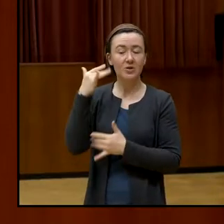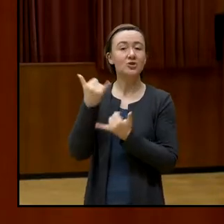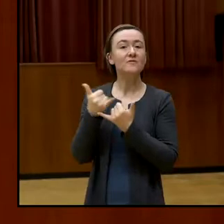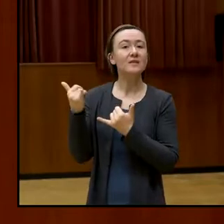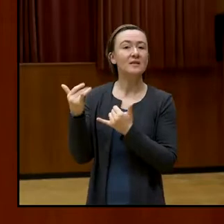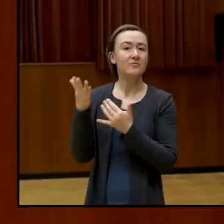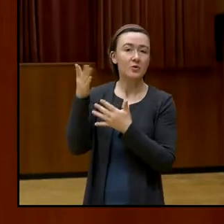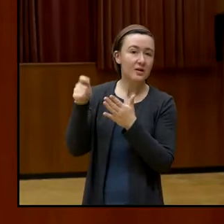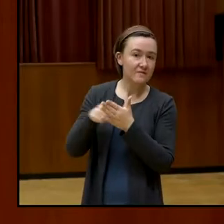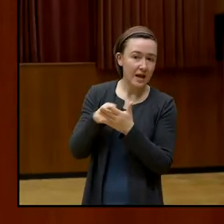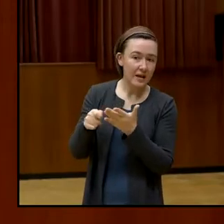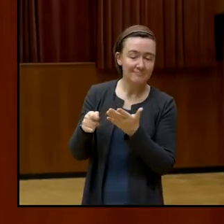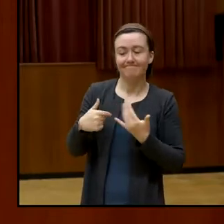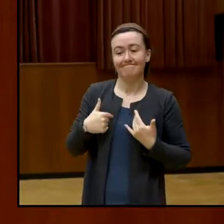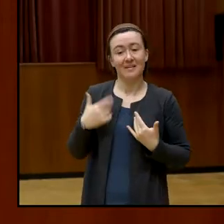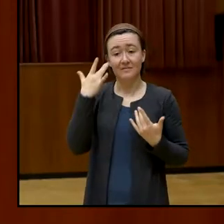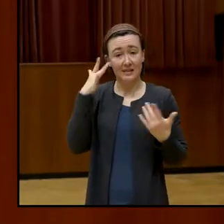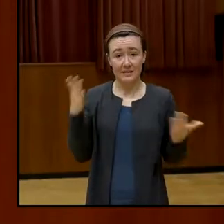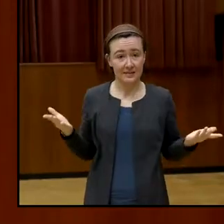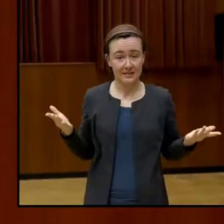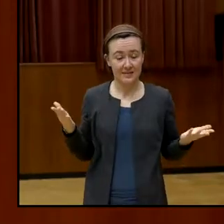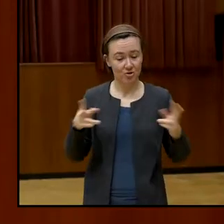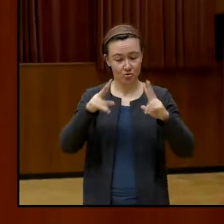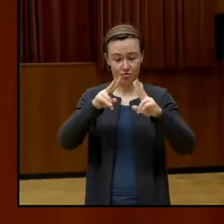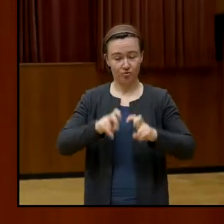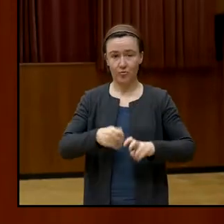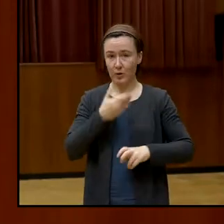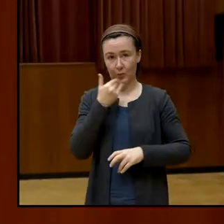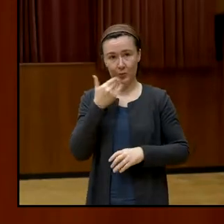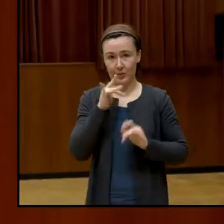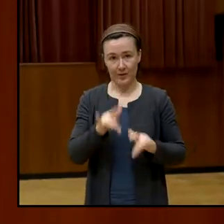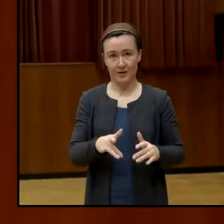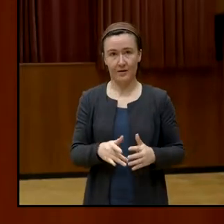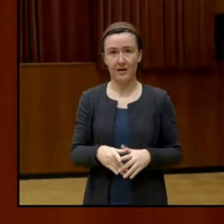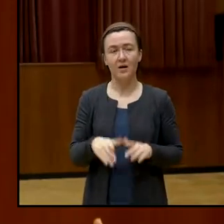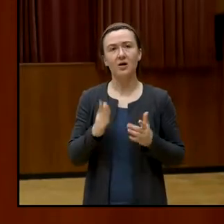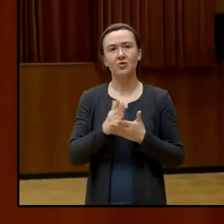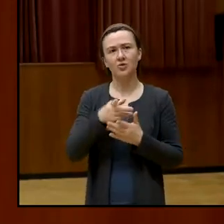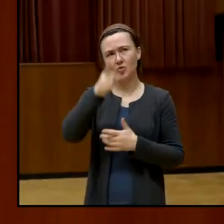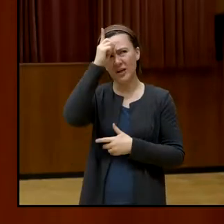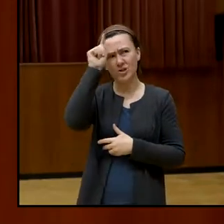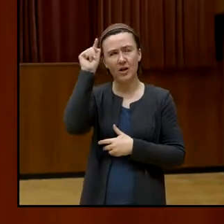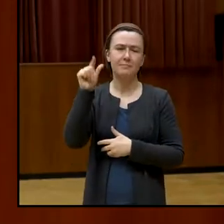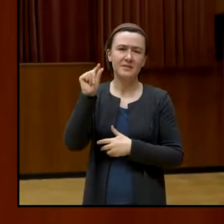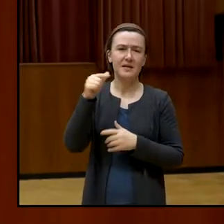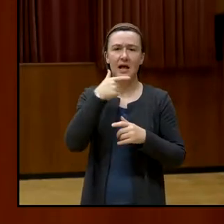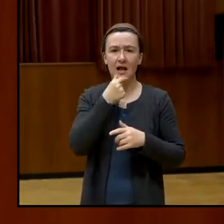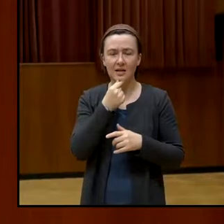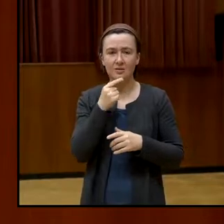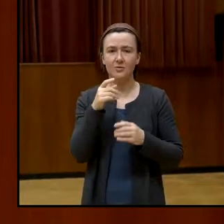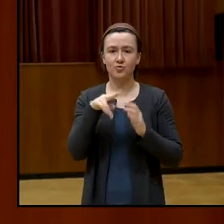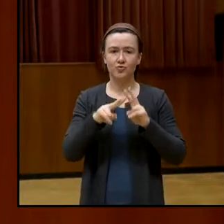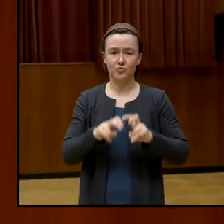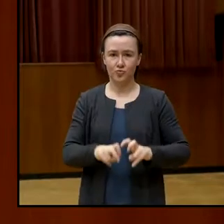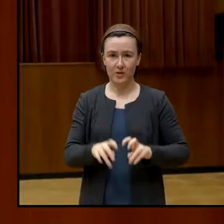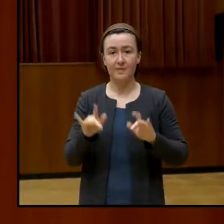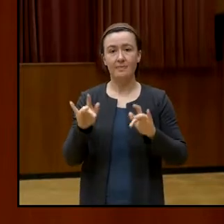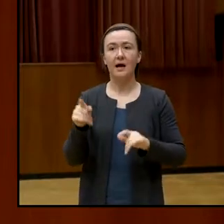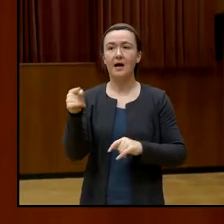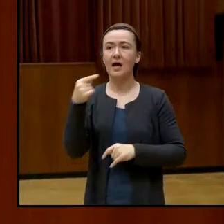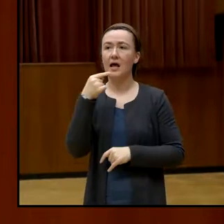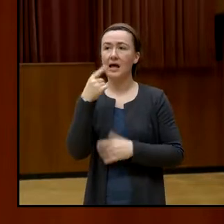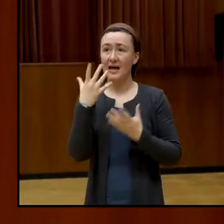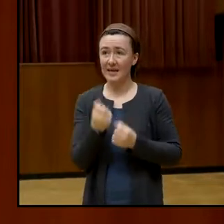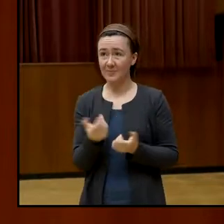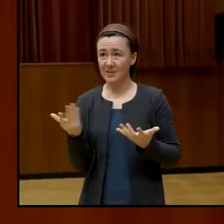Studien dazu. Es gibt eine ältere deutsche Studie und da ist irgendwie, hat sich herausgestellt, nicht